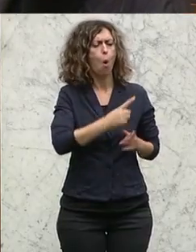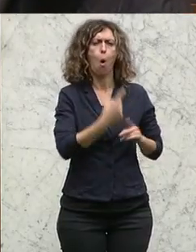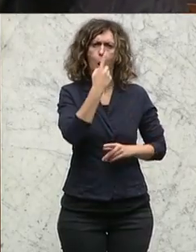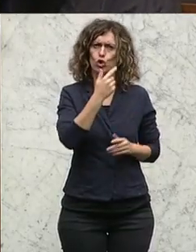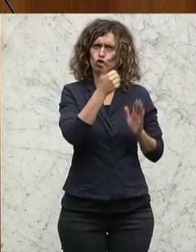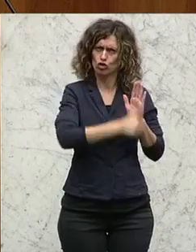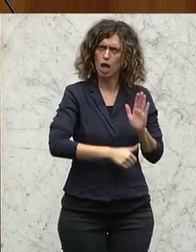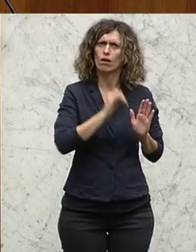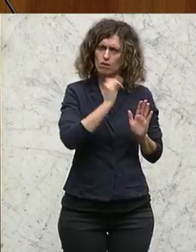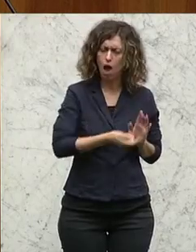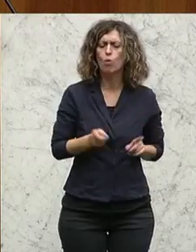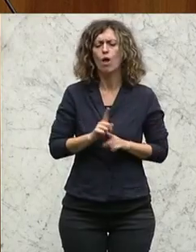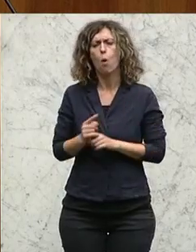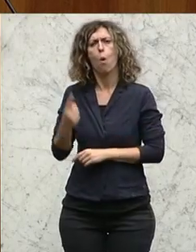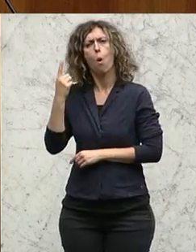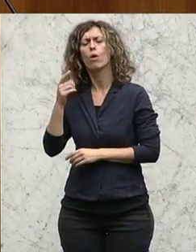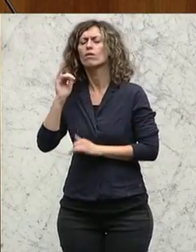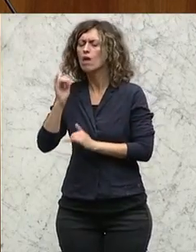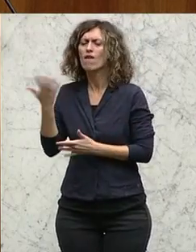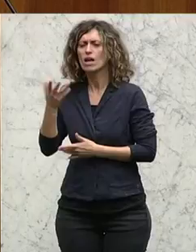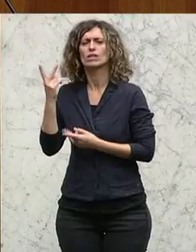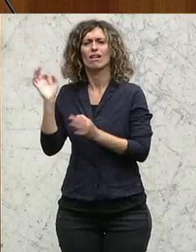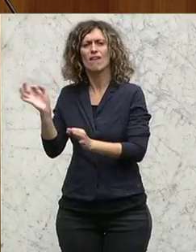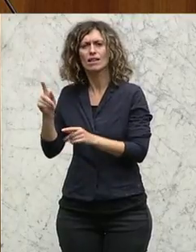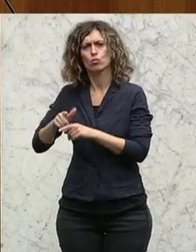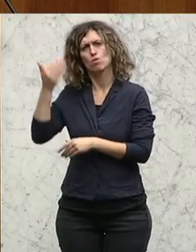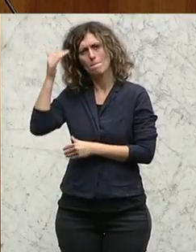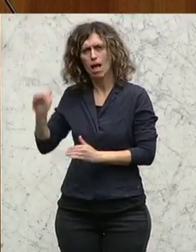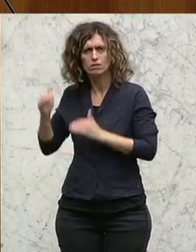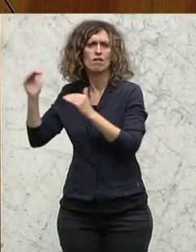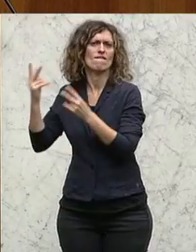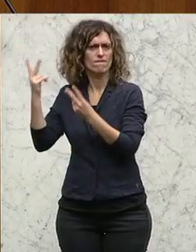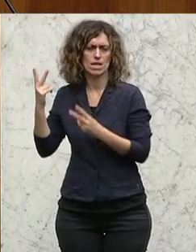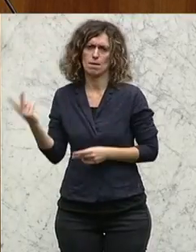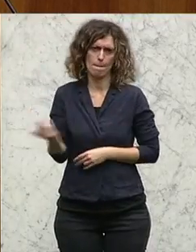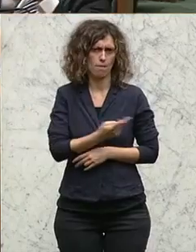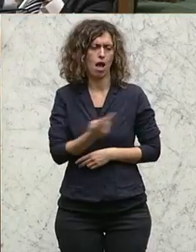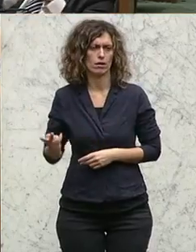zum zweiten ein klares Ja zur Qualität und zum Meister. Das möchte ich einmal ganz deutlich gesagt haben.